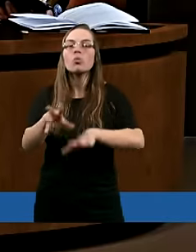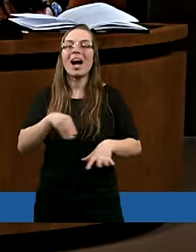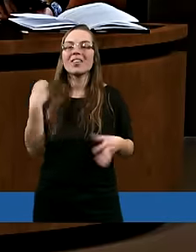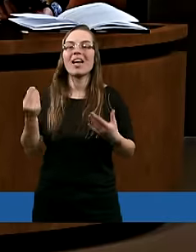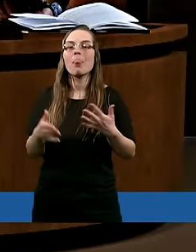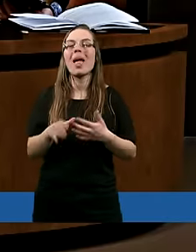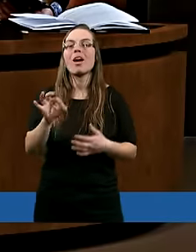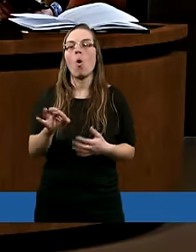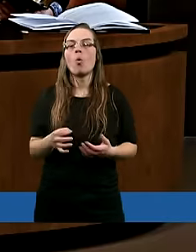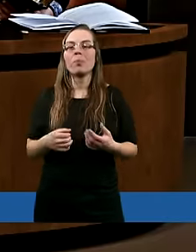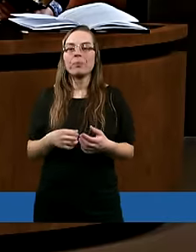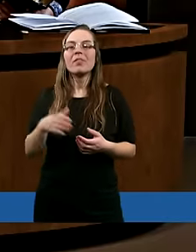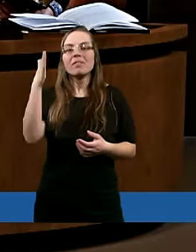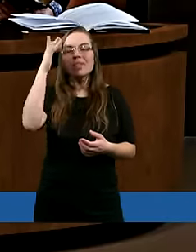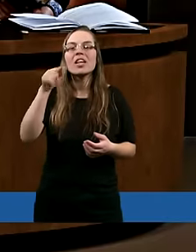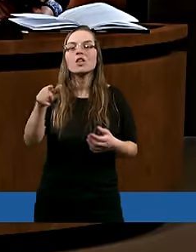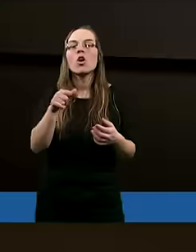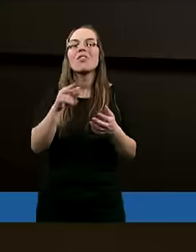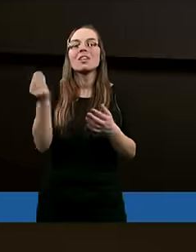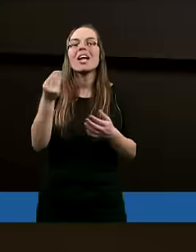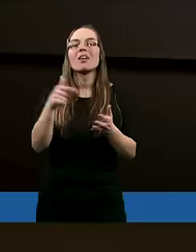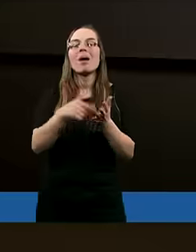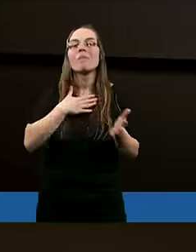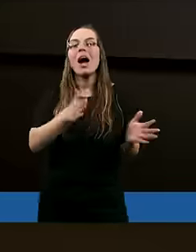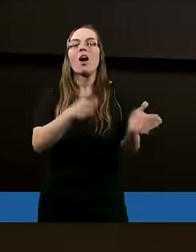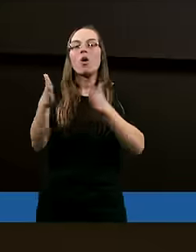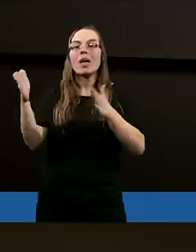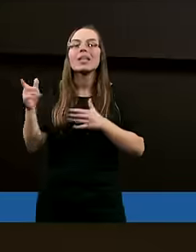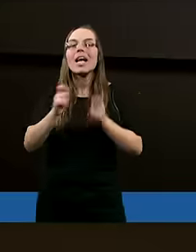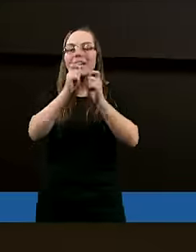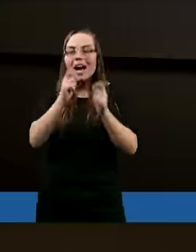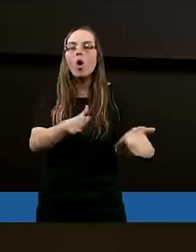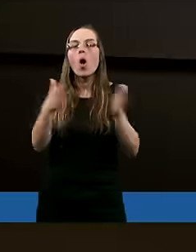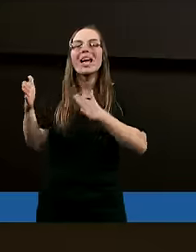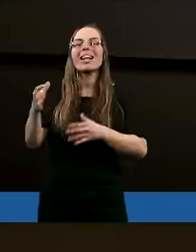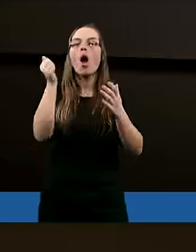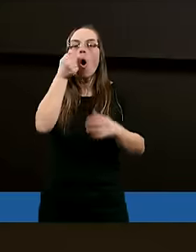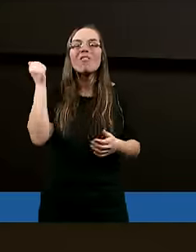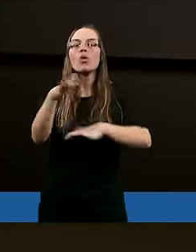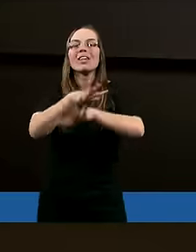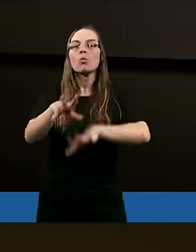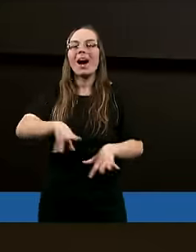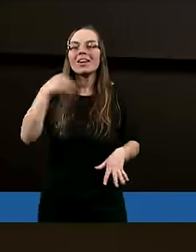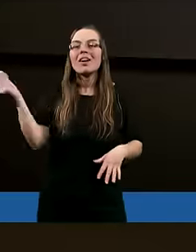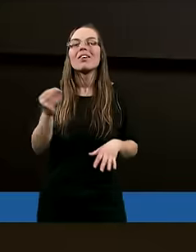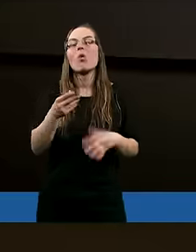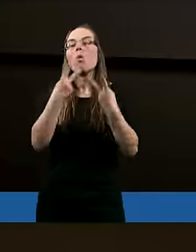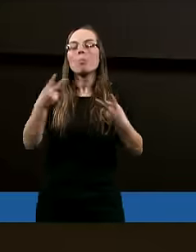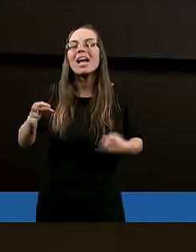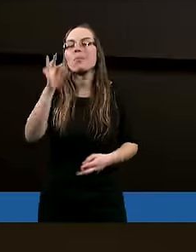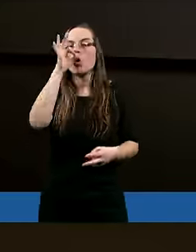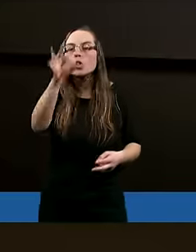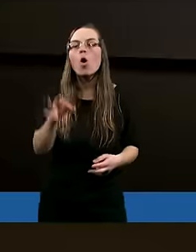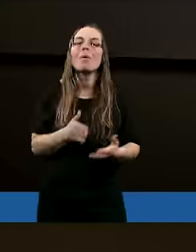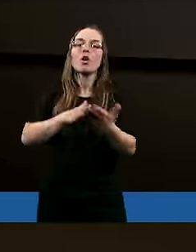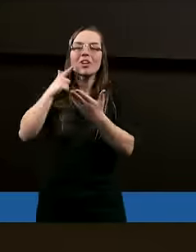Tak wierzę. Dalej jeszcze mamy kolejne dary, kolejne owoce Ducha Świętego. Uprzejmość,